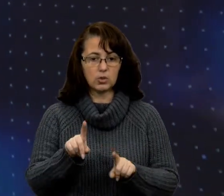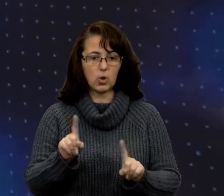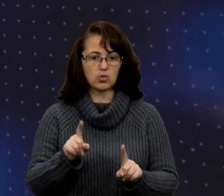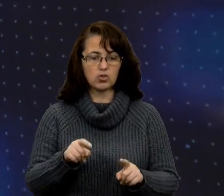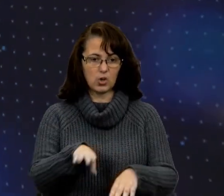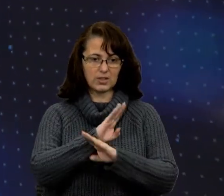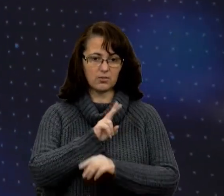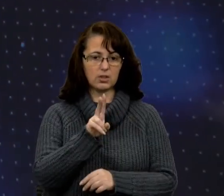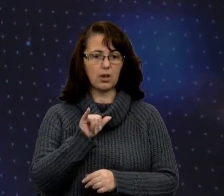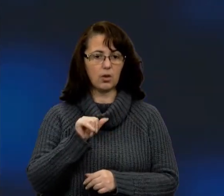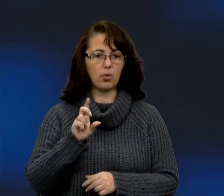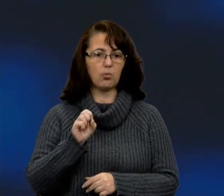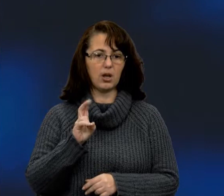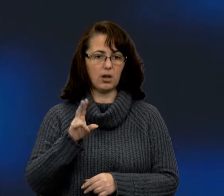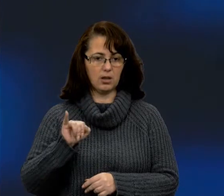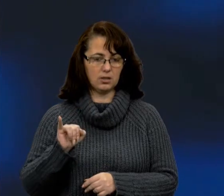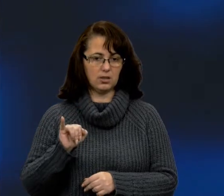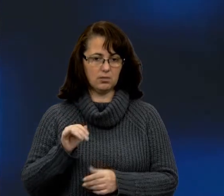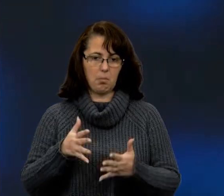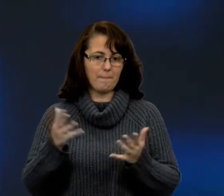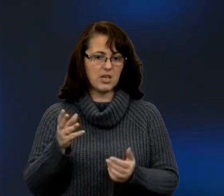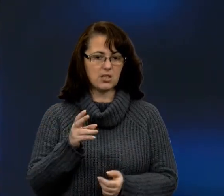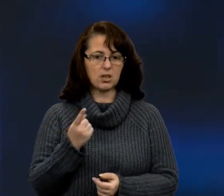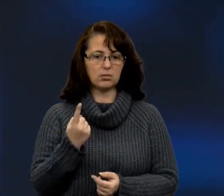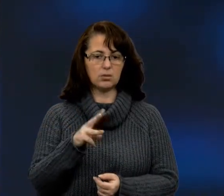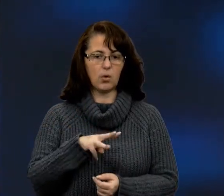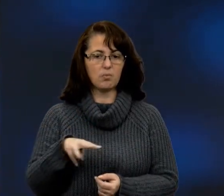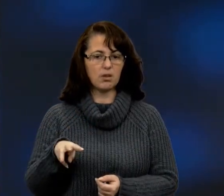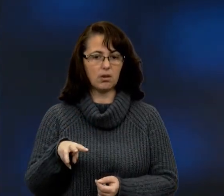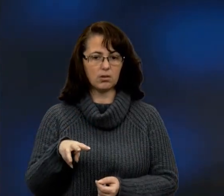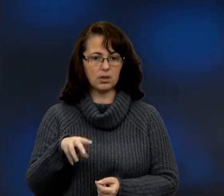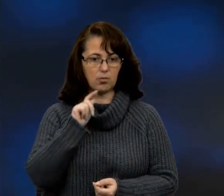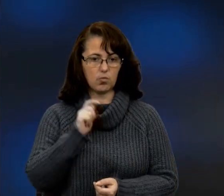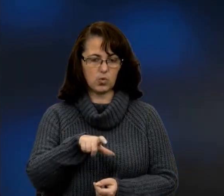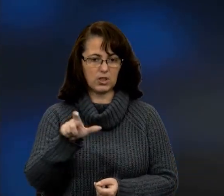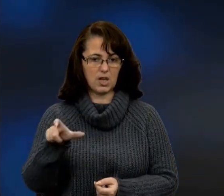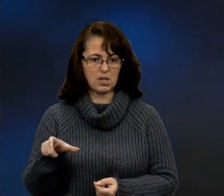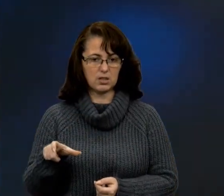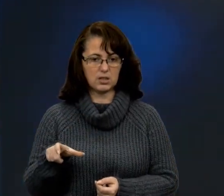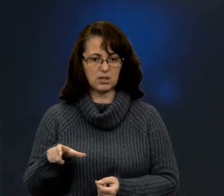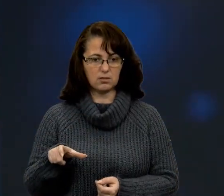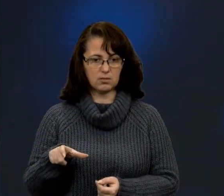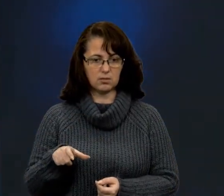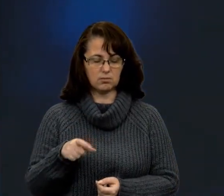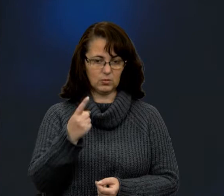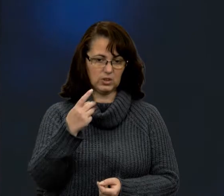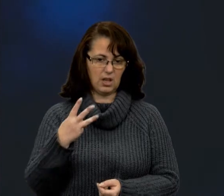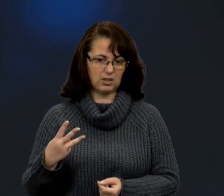Школа на Кубані, ну, більше мільйонарів людей в країнскості. То перетина,